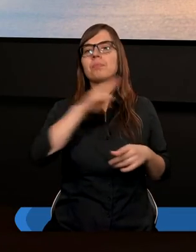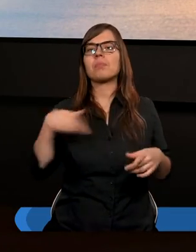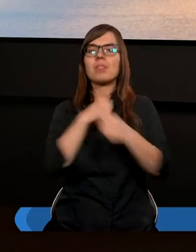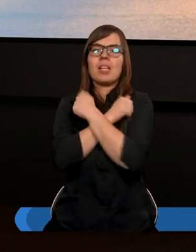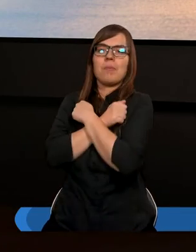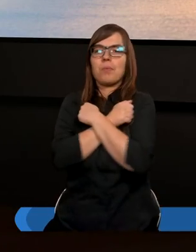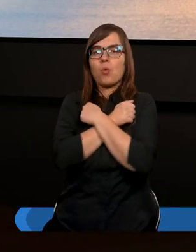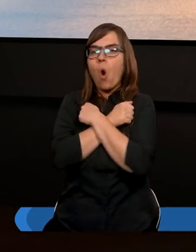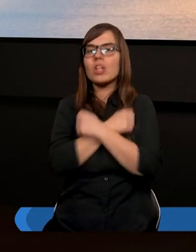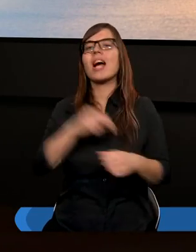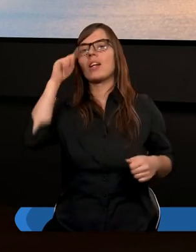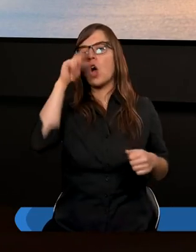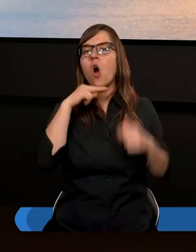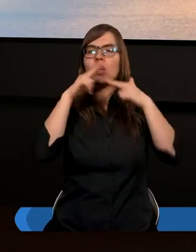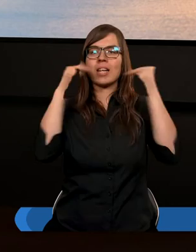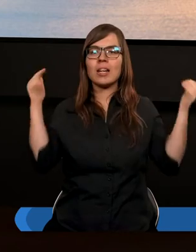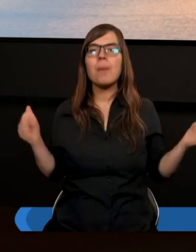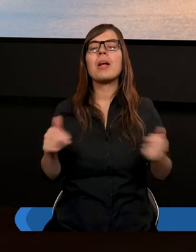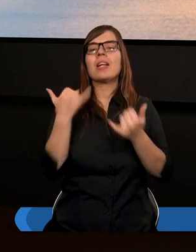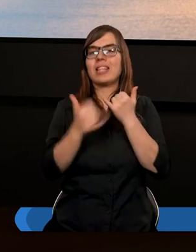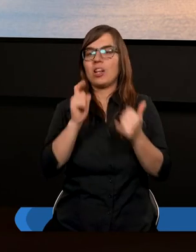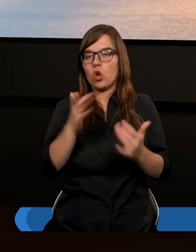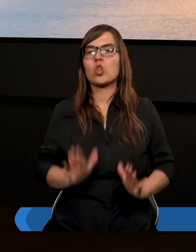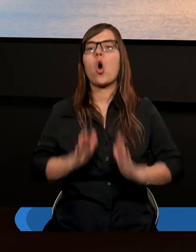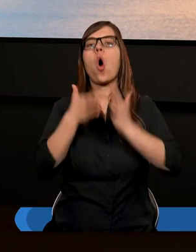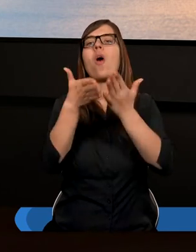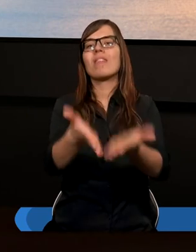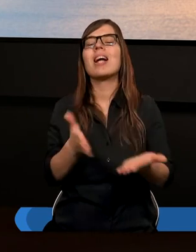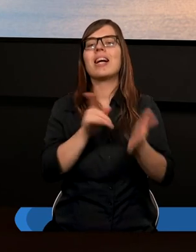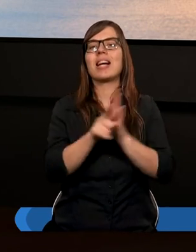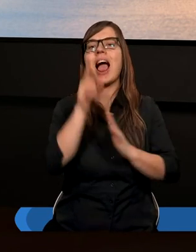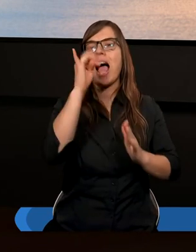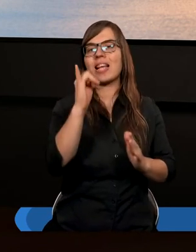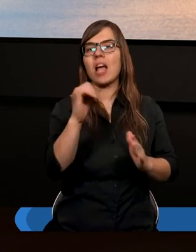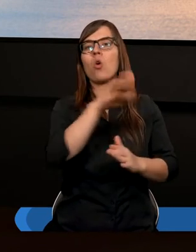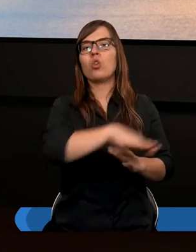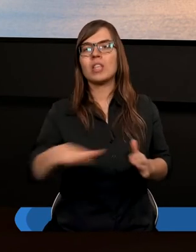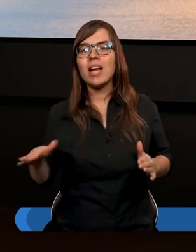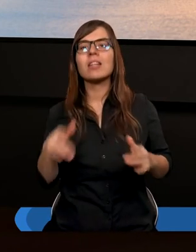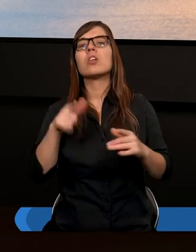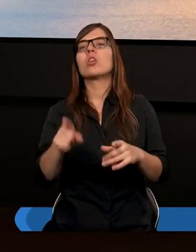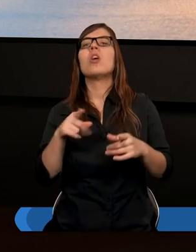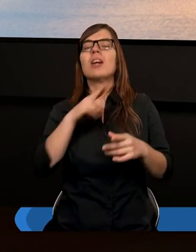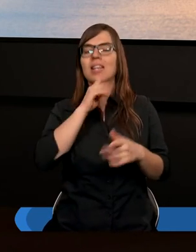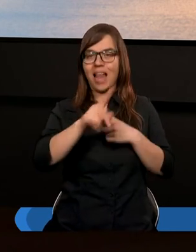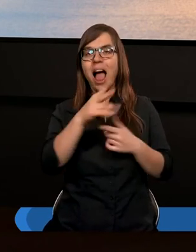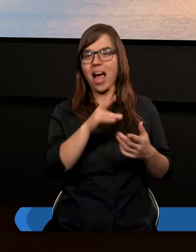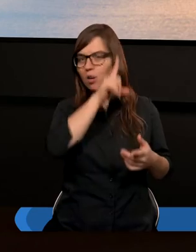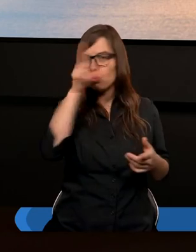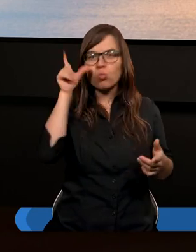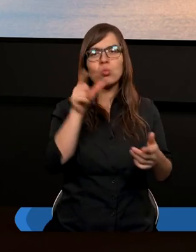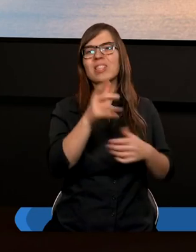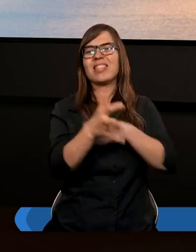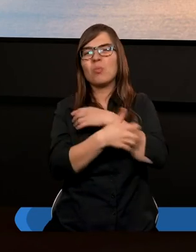miłosierny Ojciec Niebieski jeżeli coś ofiarujemy dla jego dzieci dla drugich ludzi